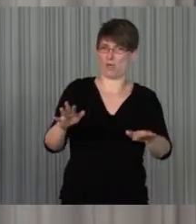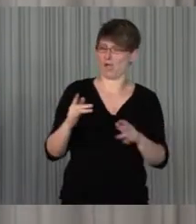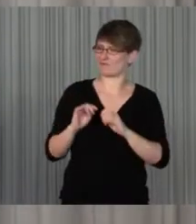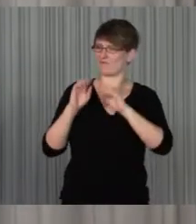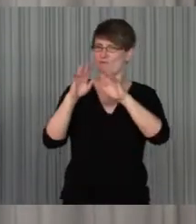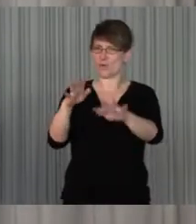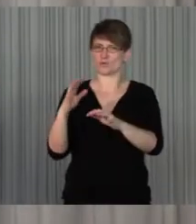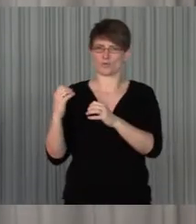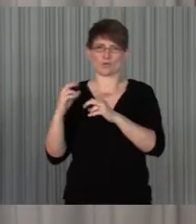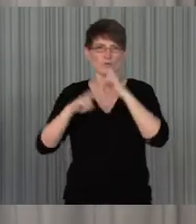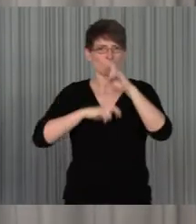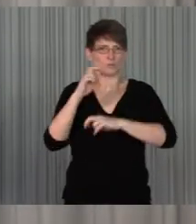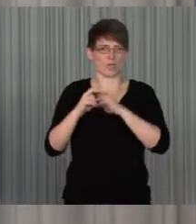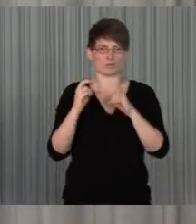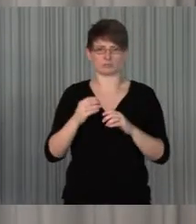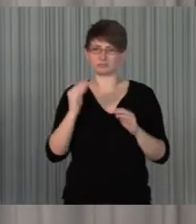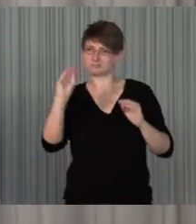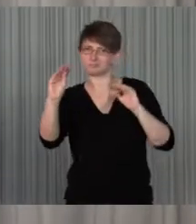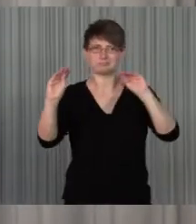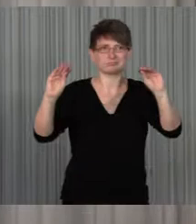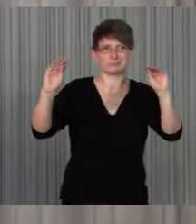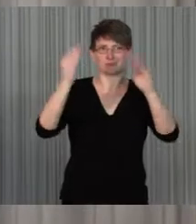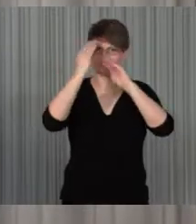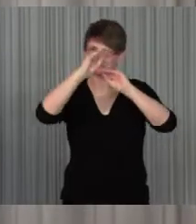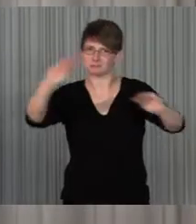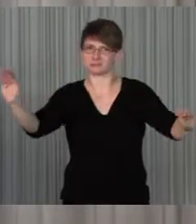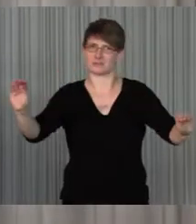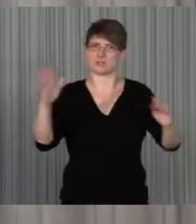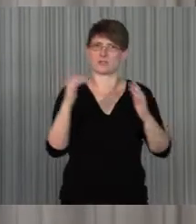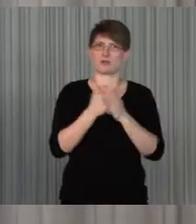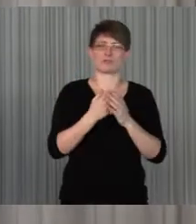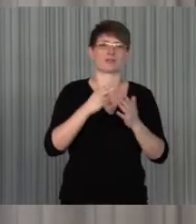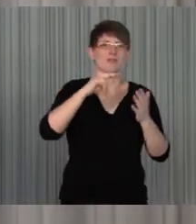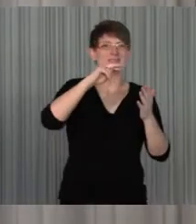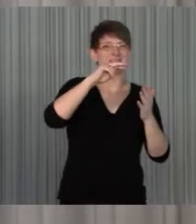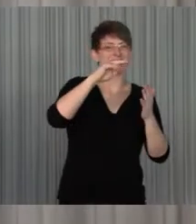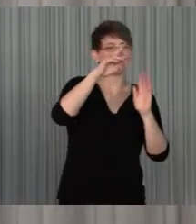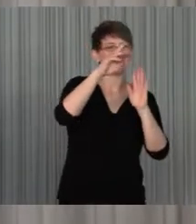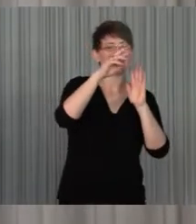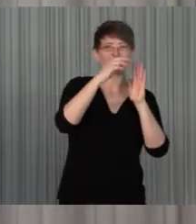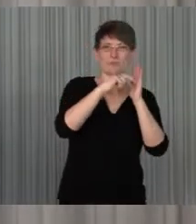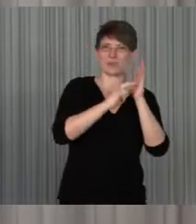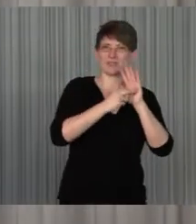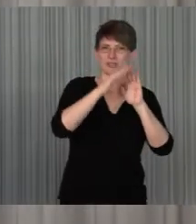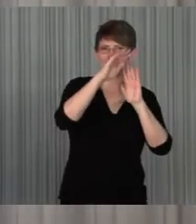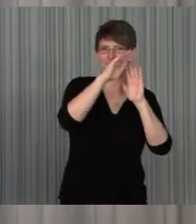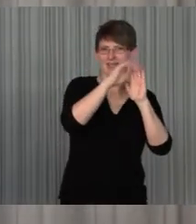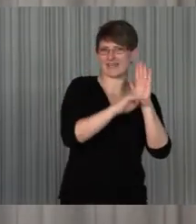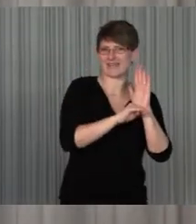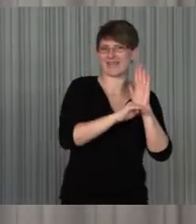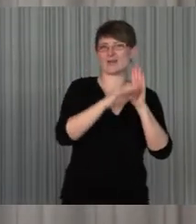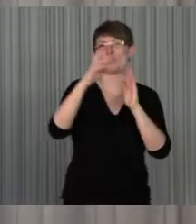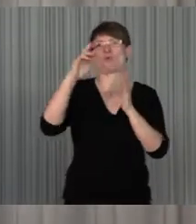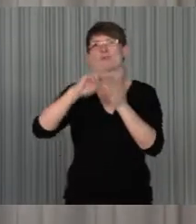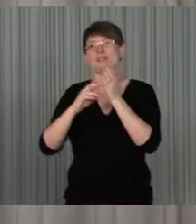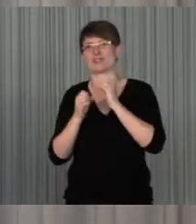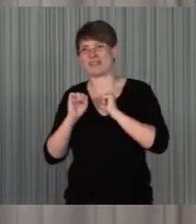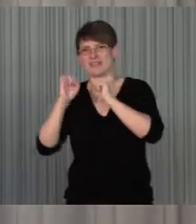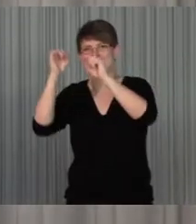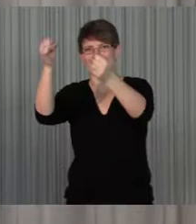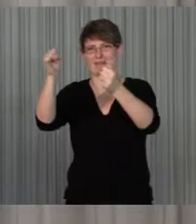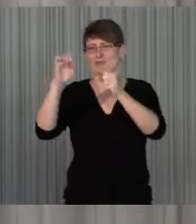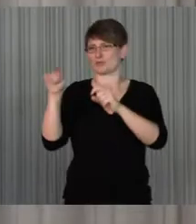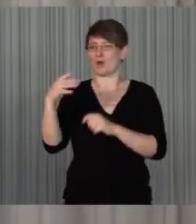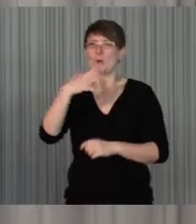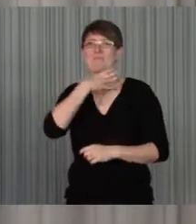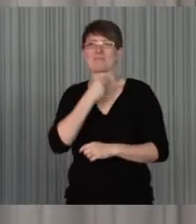mal. Also, neben gesetzlichen Regelungen und politischen Initiativen braucht es eben auch Bedarf, sozusagen,